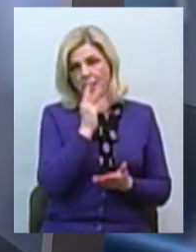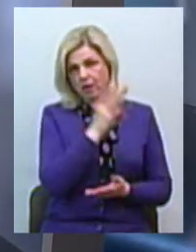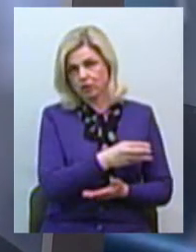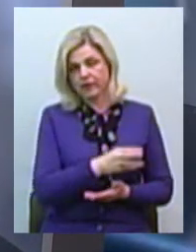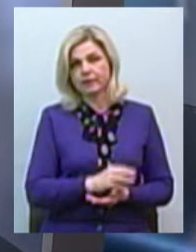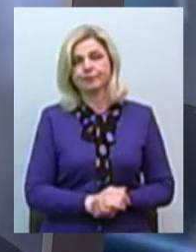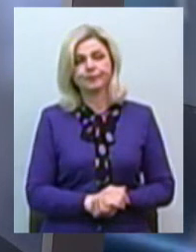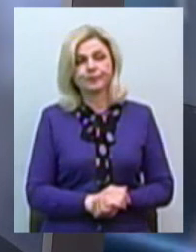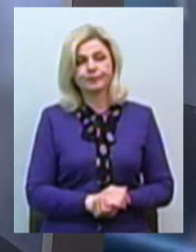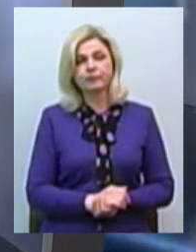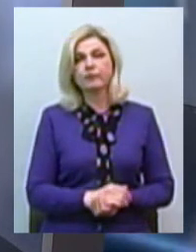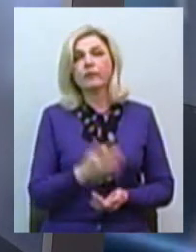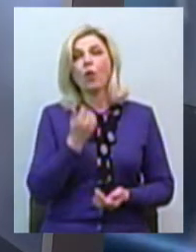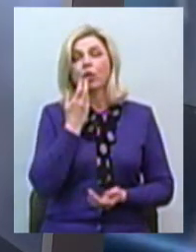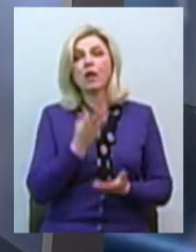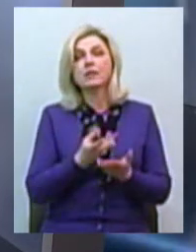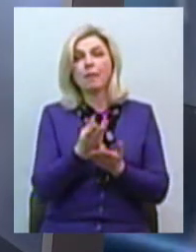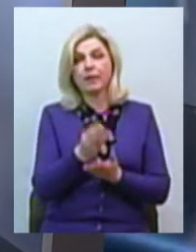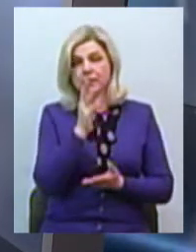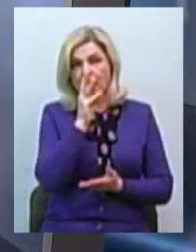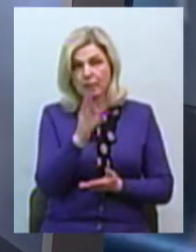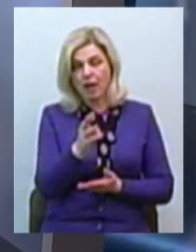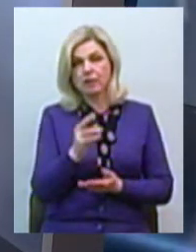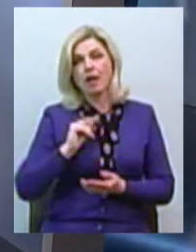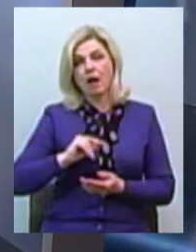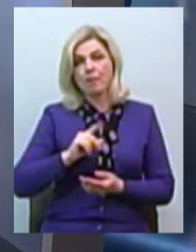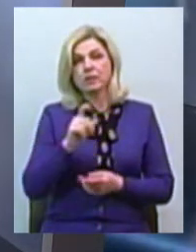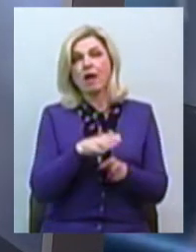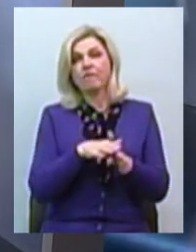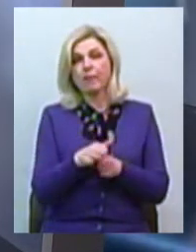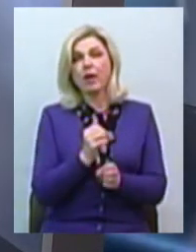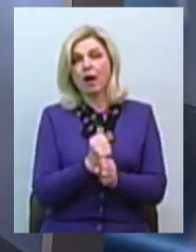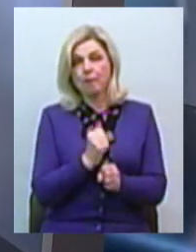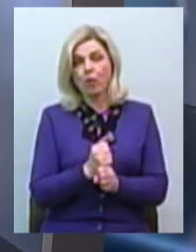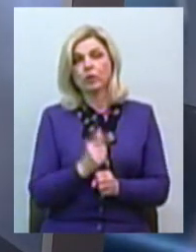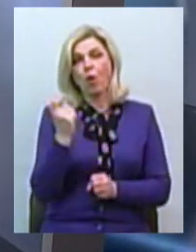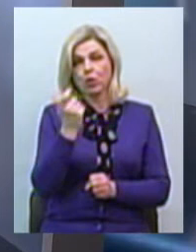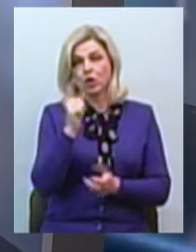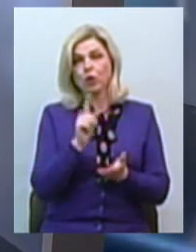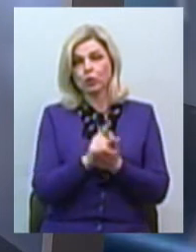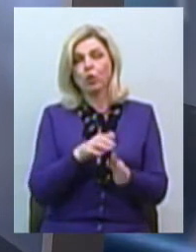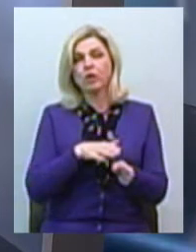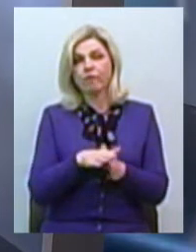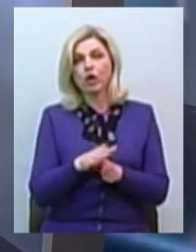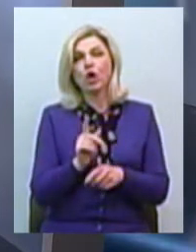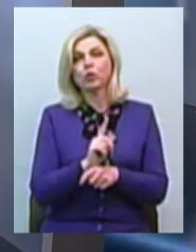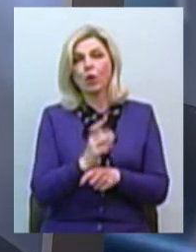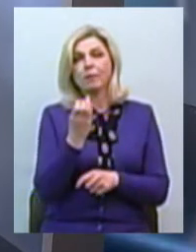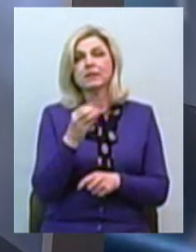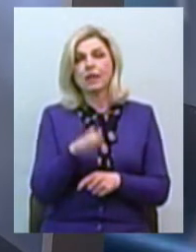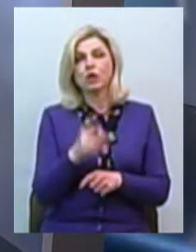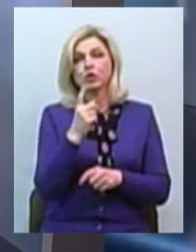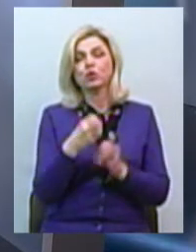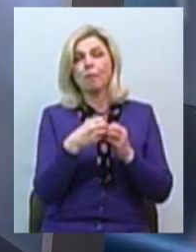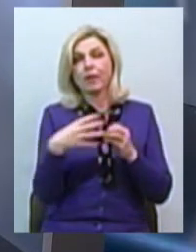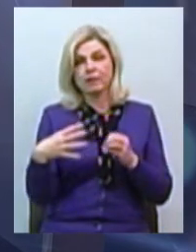При виплаті зарплати працівникові за виконану роботу роботодавець має дотриматися також норм статті 115 Кодексу